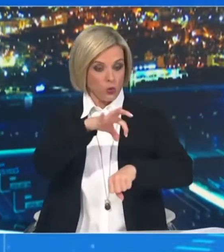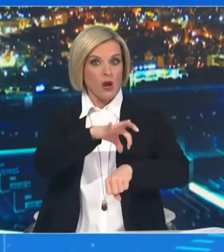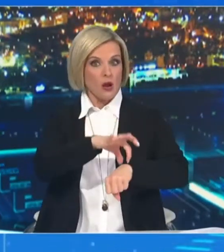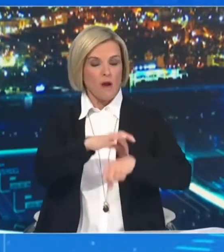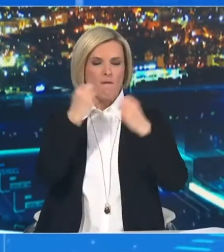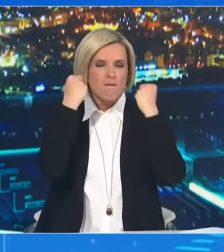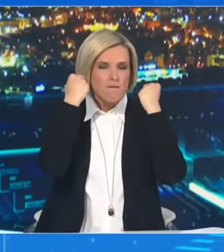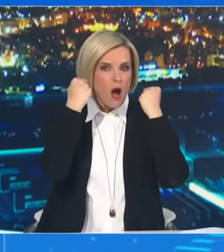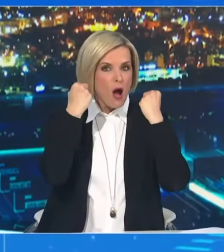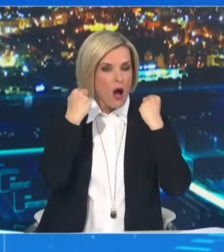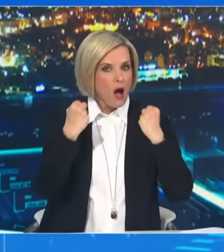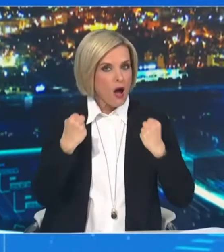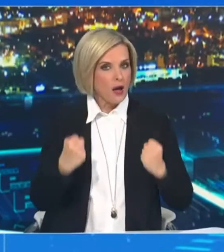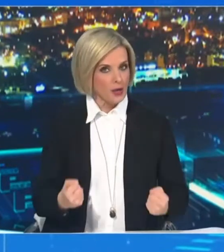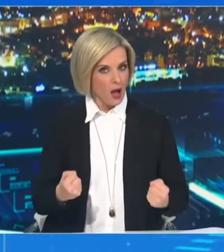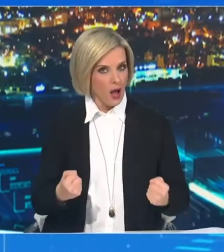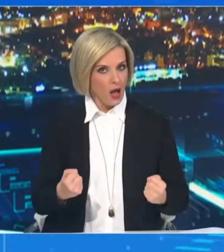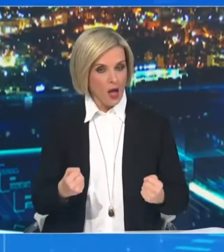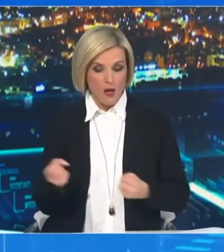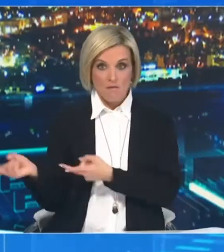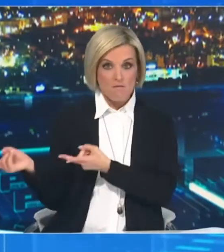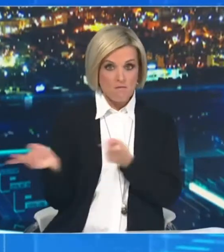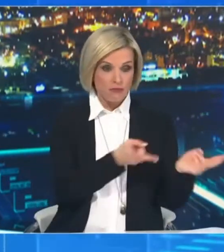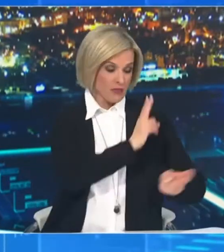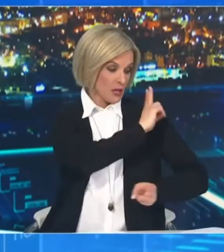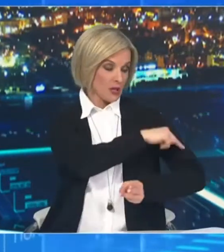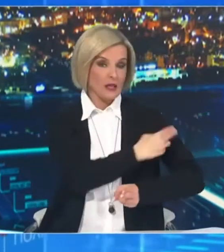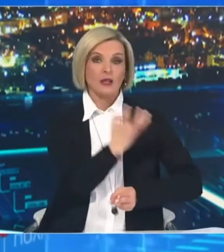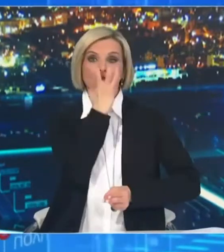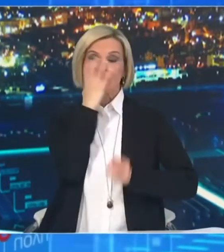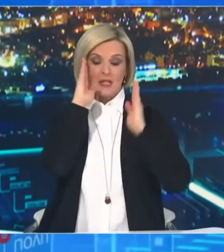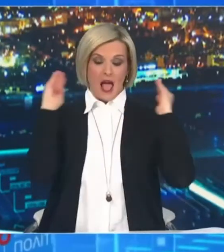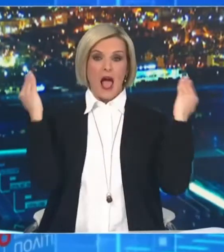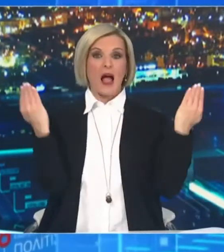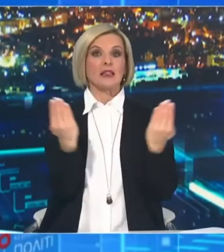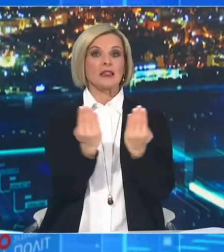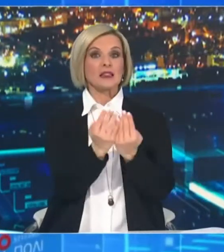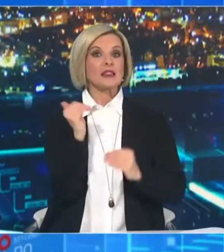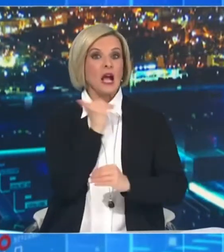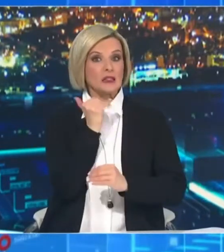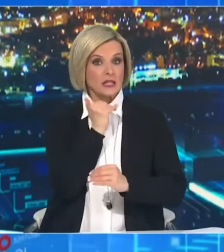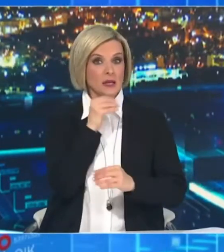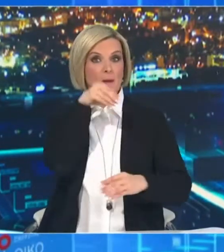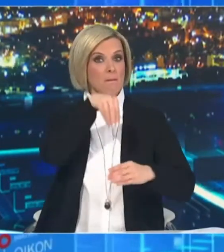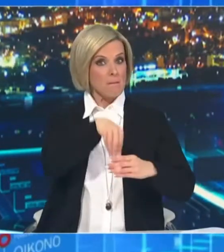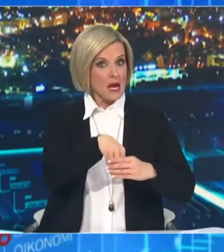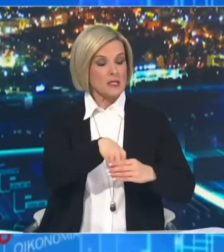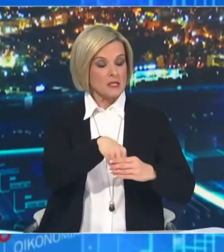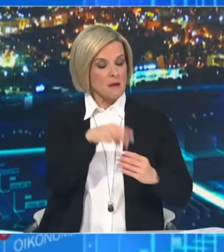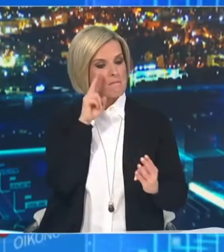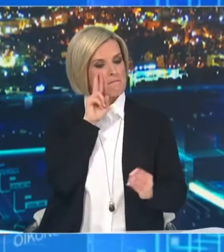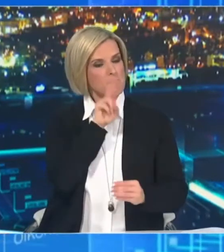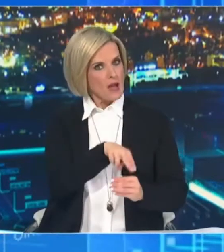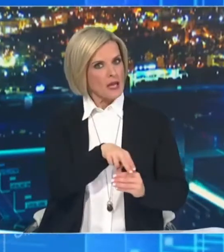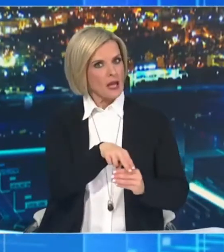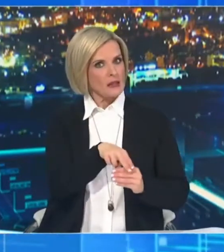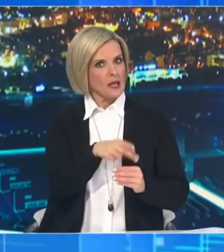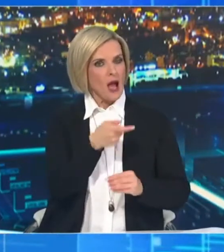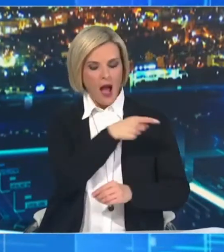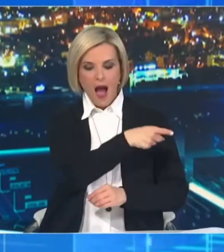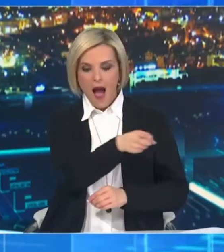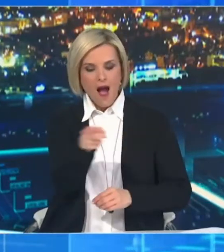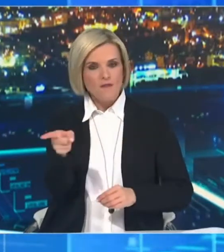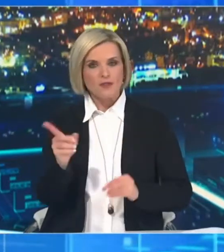έχουν νοσηλευθεί σε μονάδες εντατικής νοσηλείας δείχνουν σαφώς ότι η